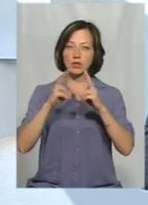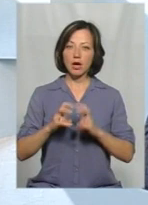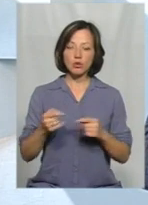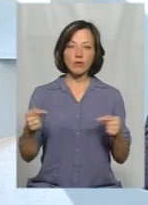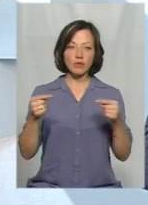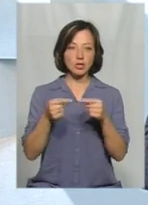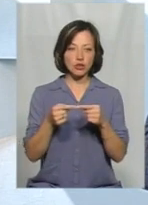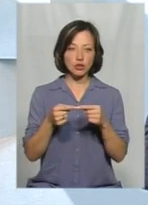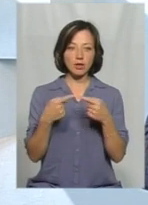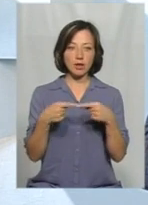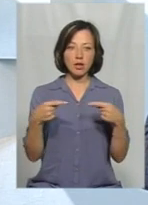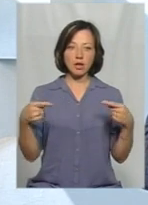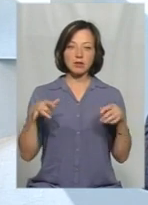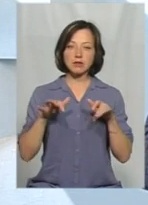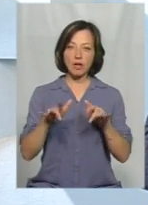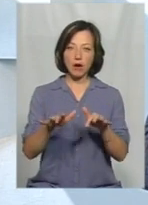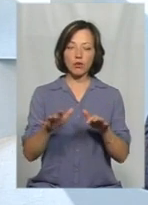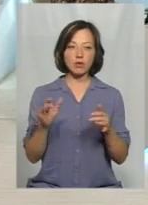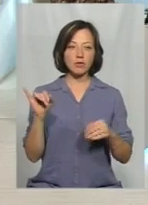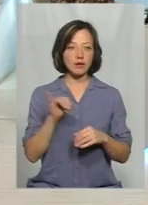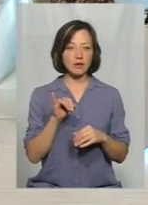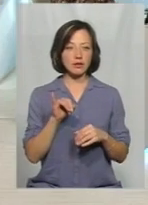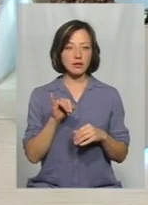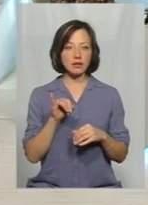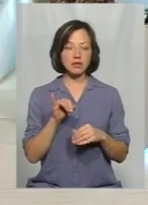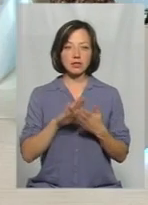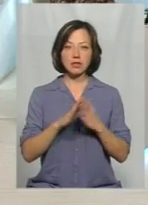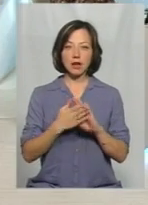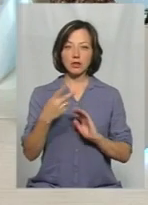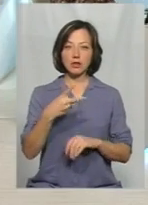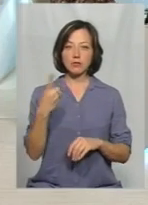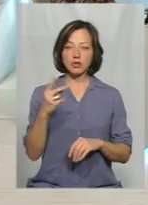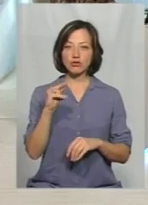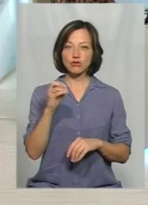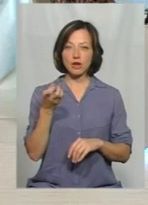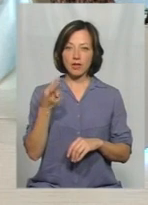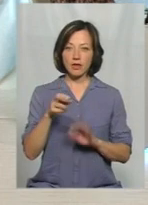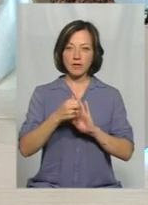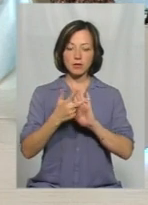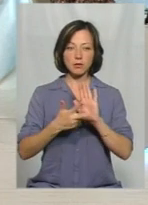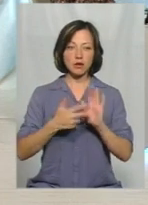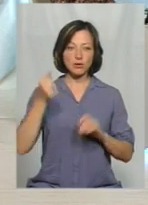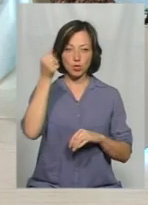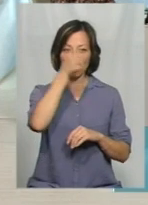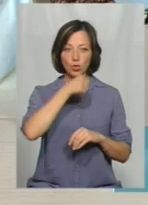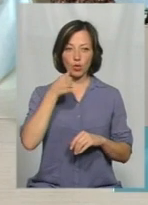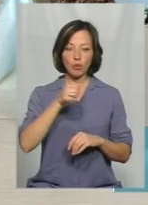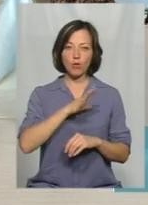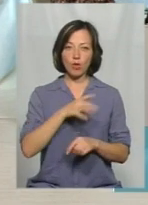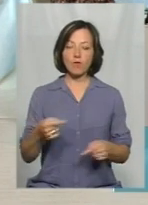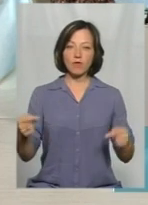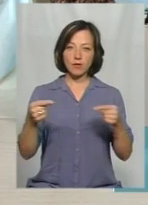визначено ряд заходів і станом на 21 червня 2018 року було